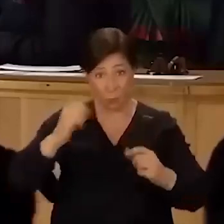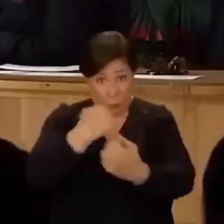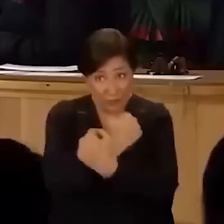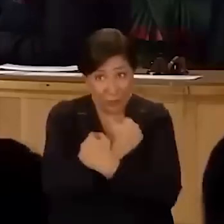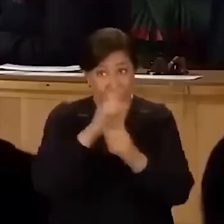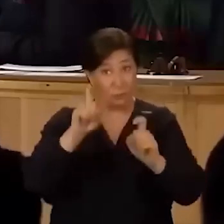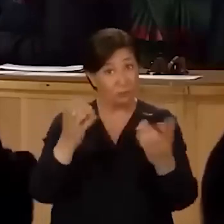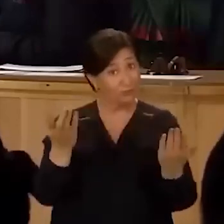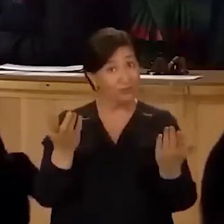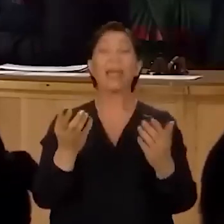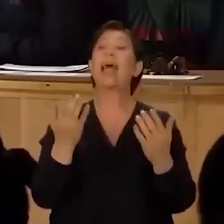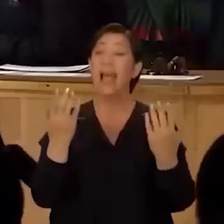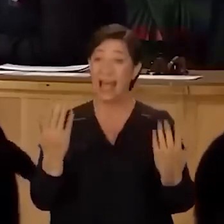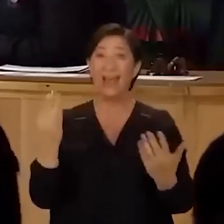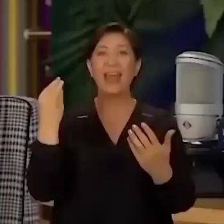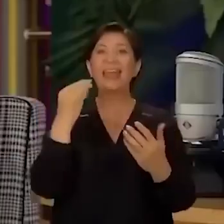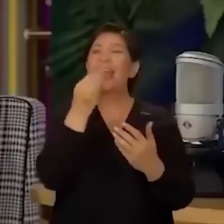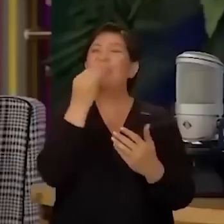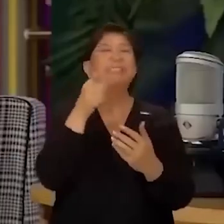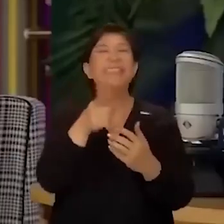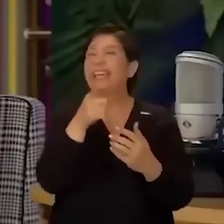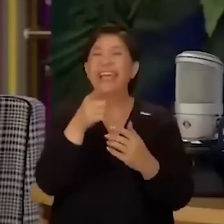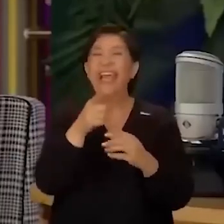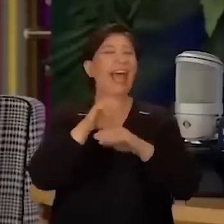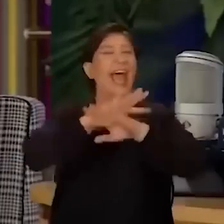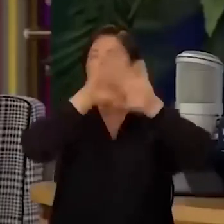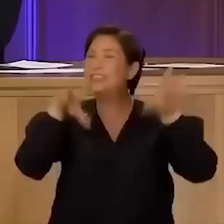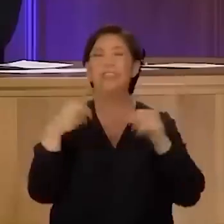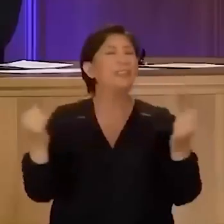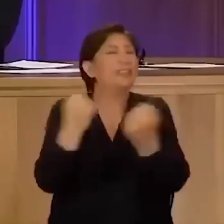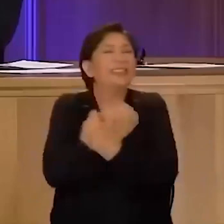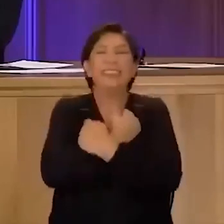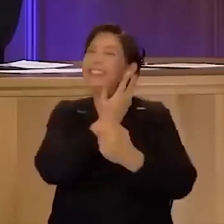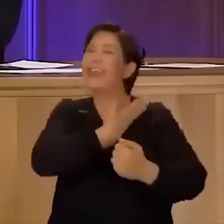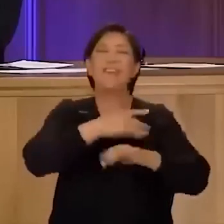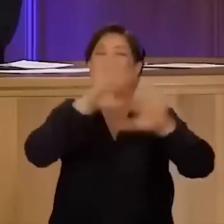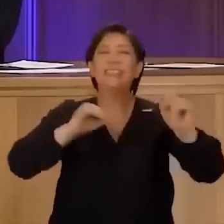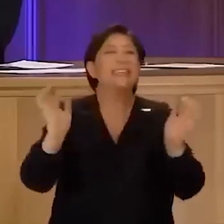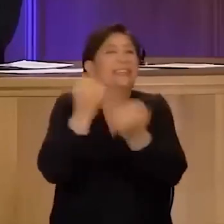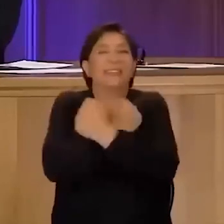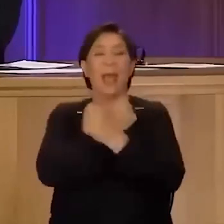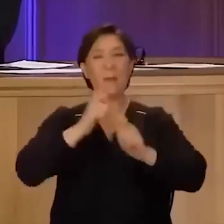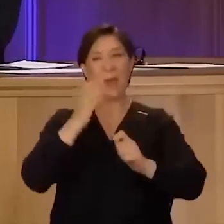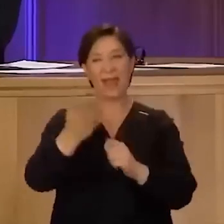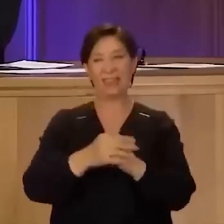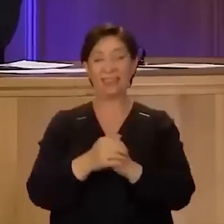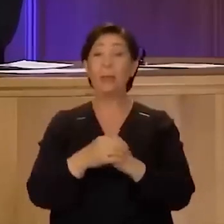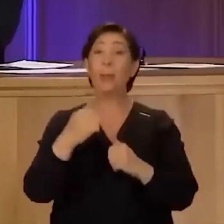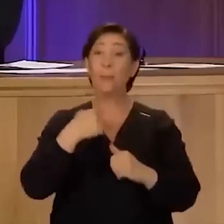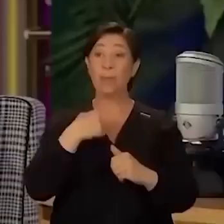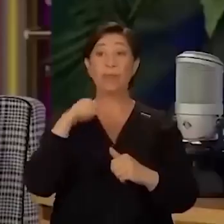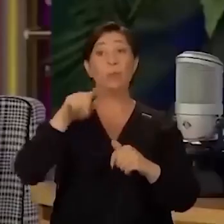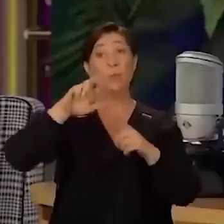yeni bir kanaal. Yerim seni. Yeni bir kanaal. şeyi kucaklar. Sevdiği her şeyi kucaklar. Çok tatlısın. de